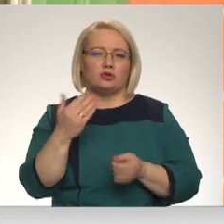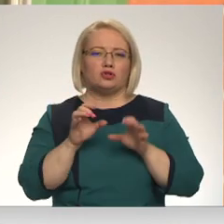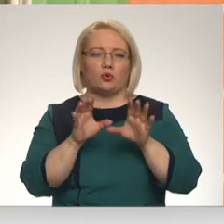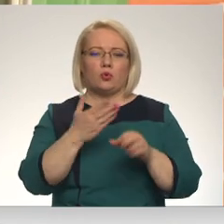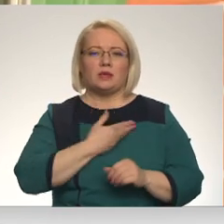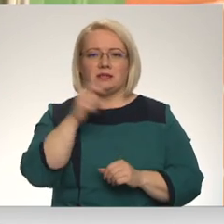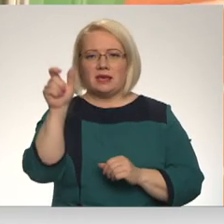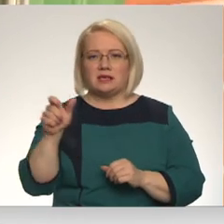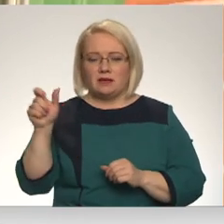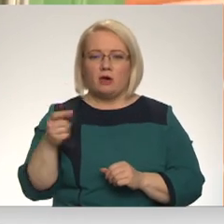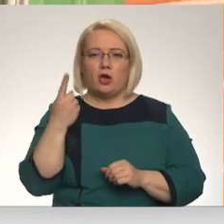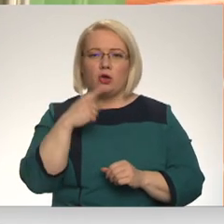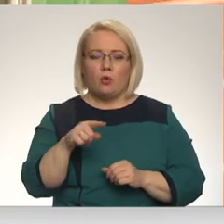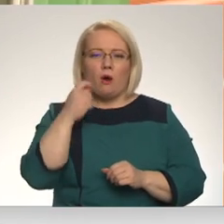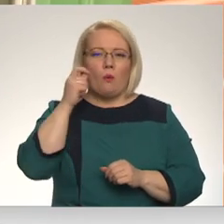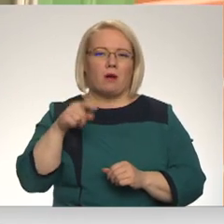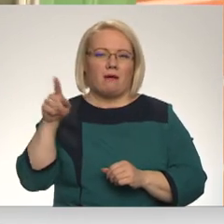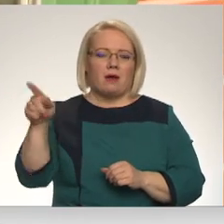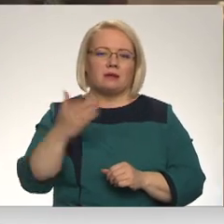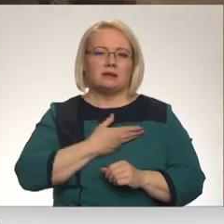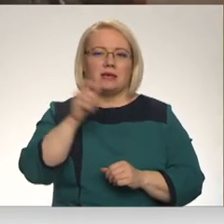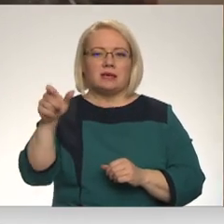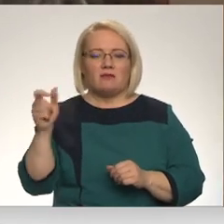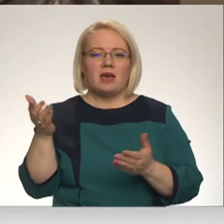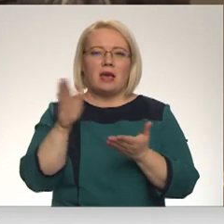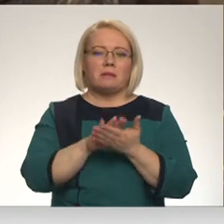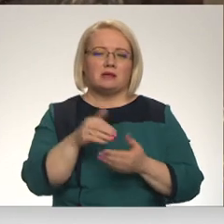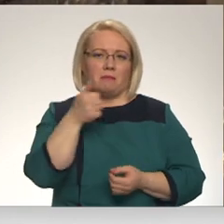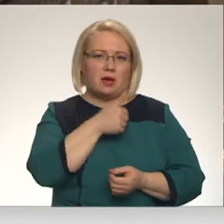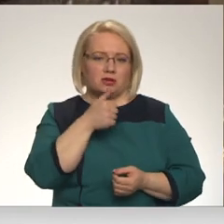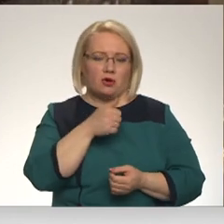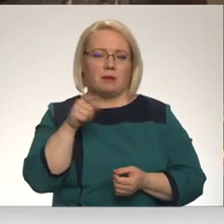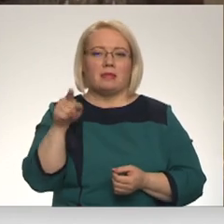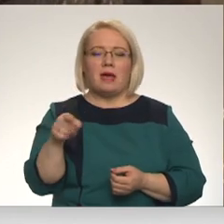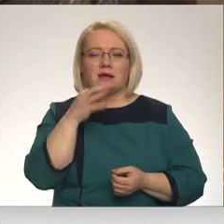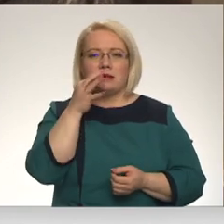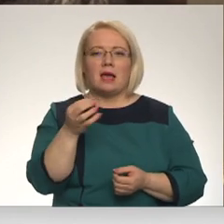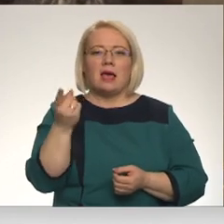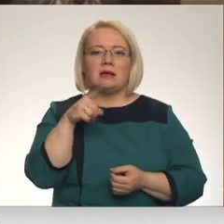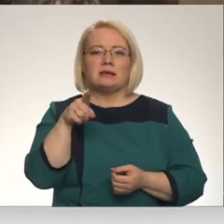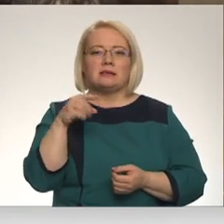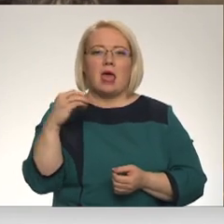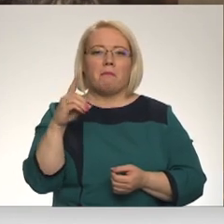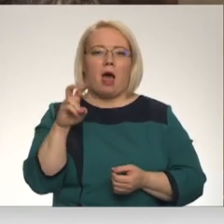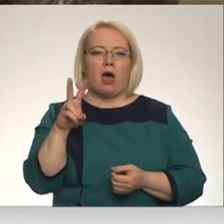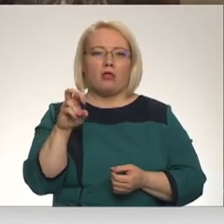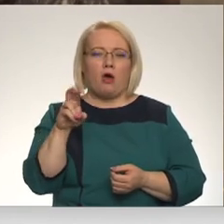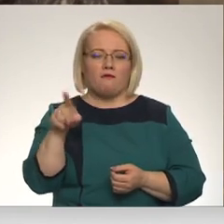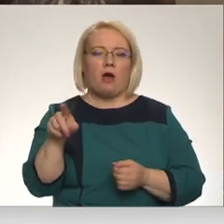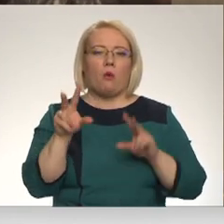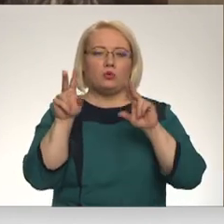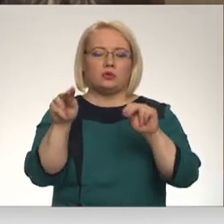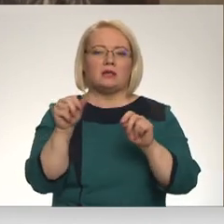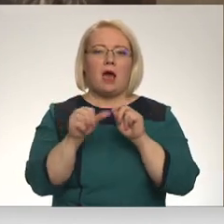Kosiviešus pa šiem gadiem iepazinuši personīgi. Tā gunda Stepānava no uzņēmuma cepliņa uzticējusi aptiekai par